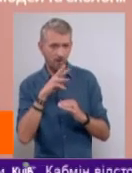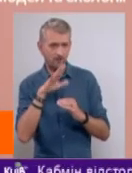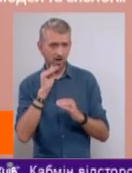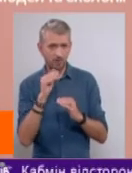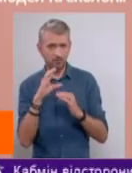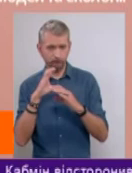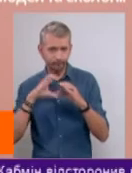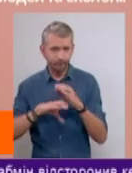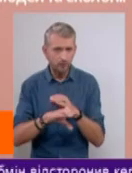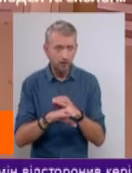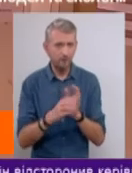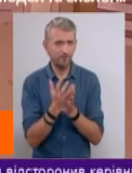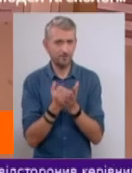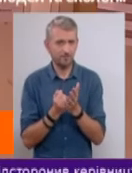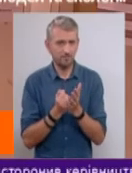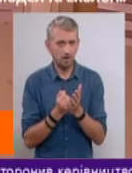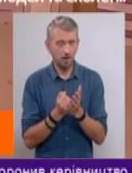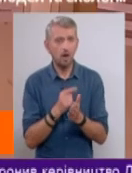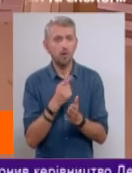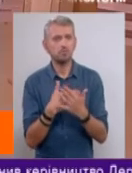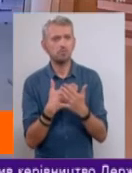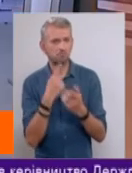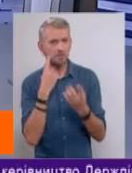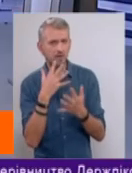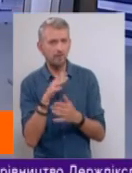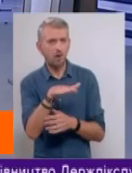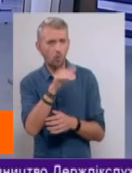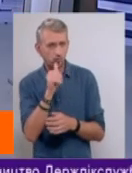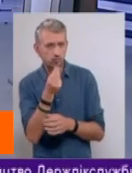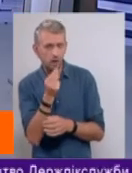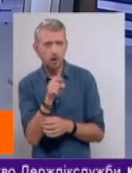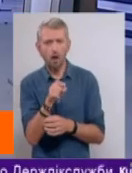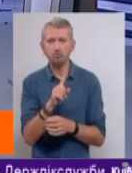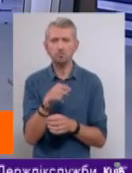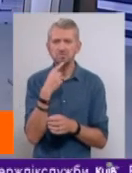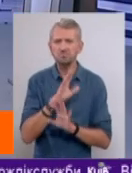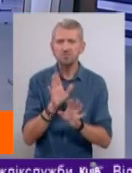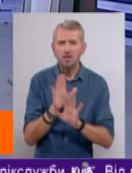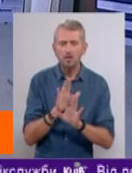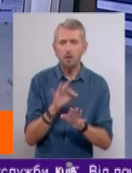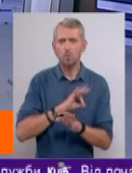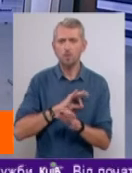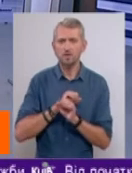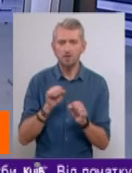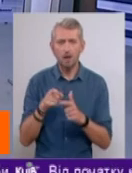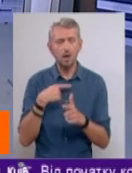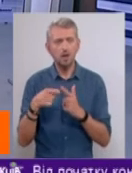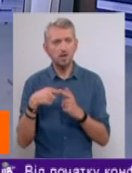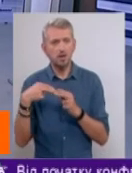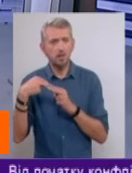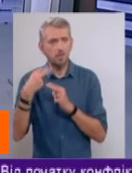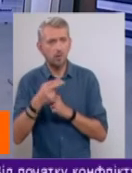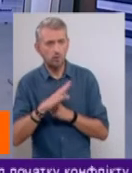золотовалютний резерв. Представьте себе, от ви одержали гроші, а вам кажуть, ні, ні, пользоваться іми нельзя. Вот можна только или мені віддати з процентами,